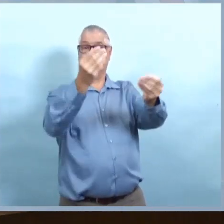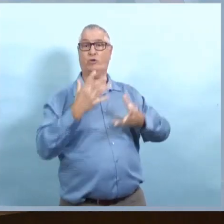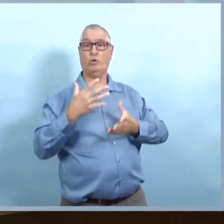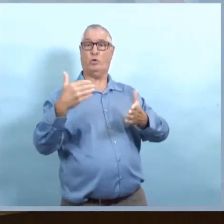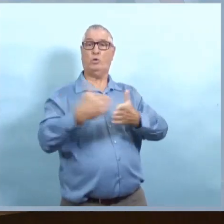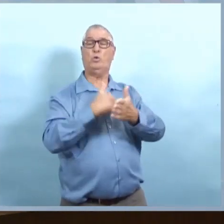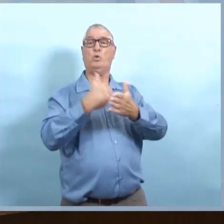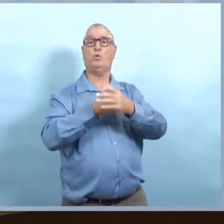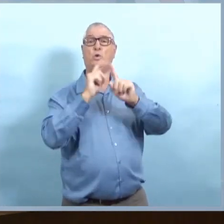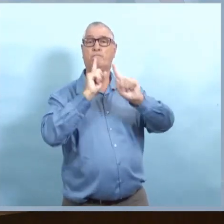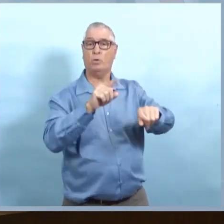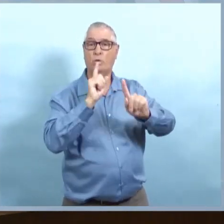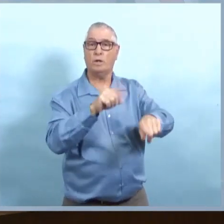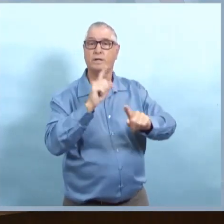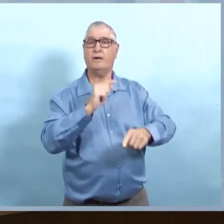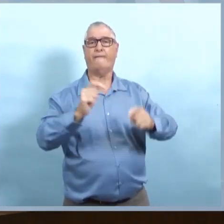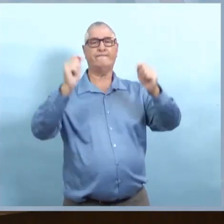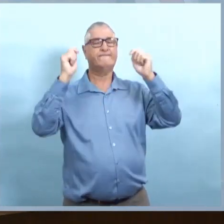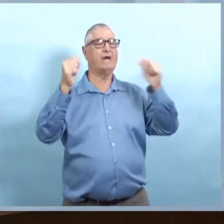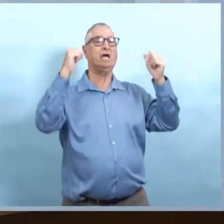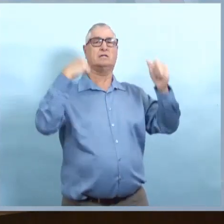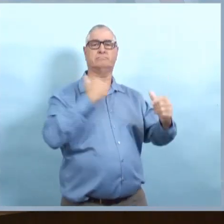Donc, il y a des plans en place